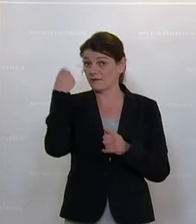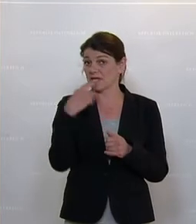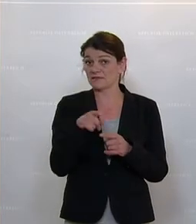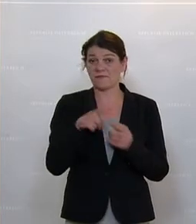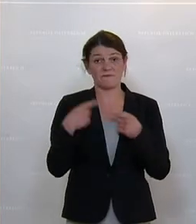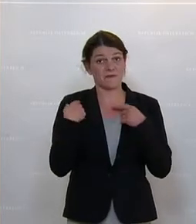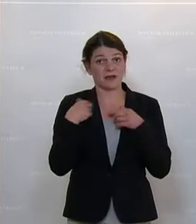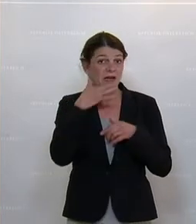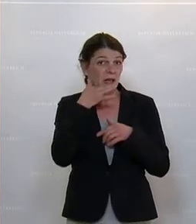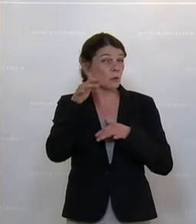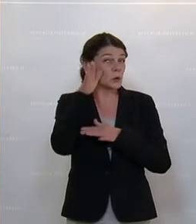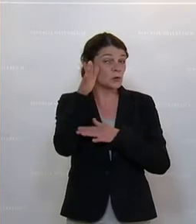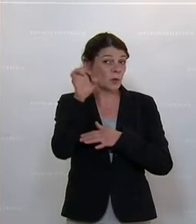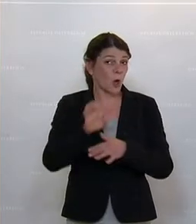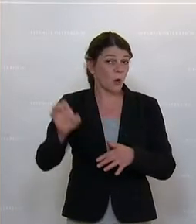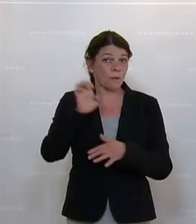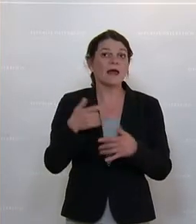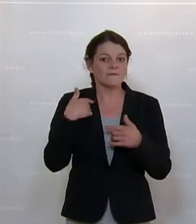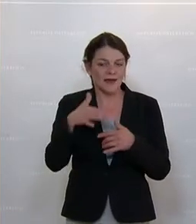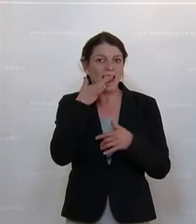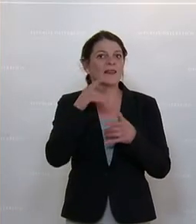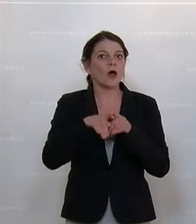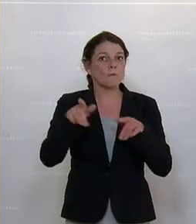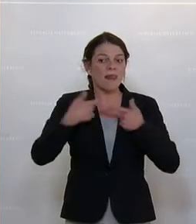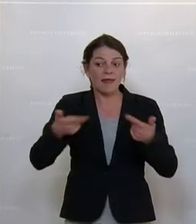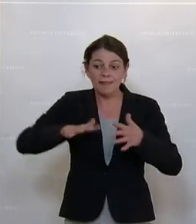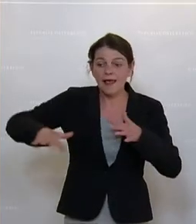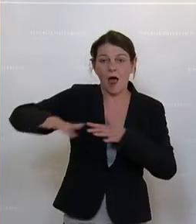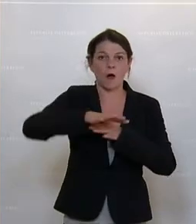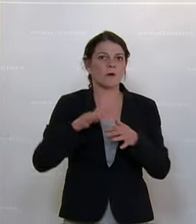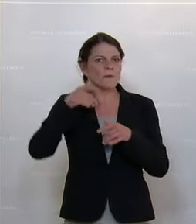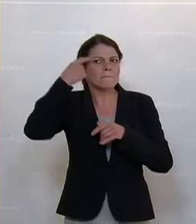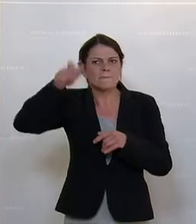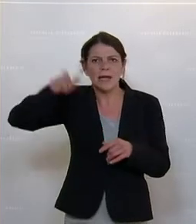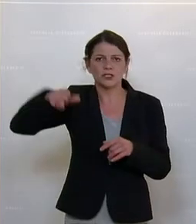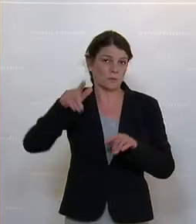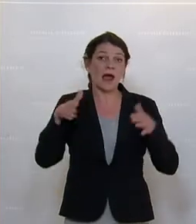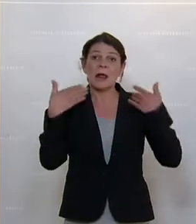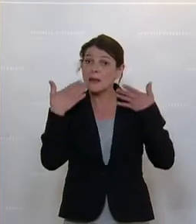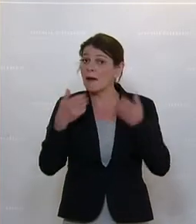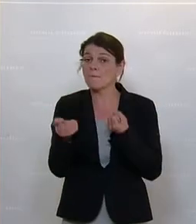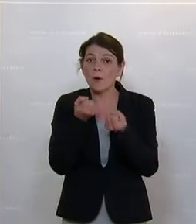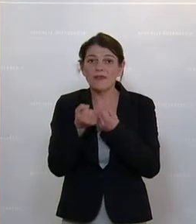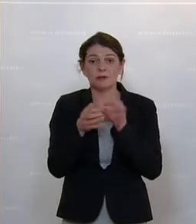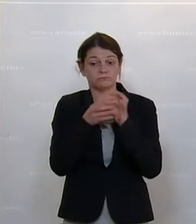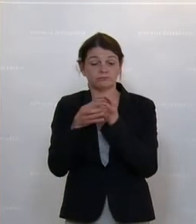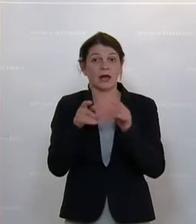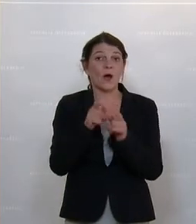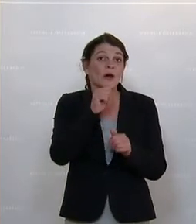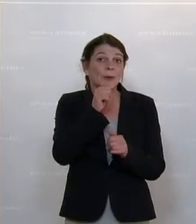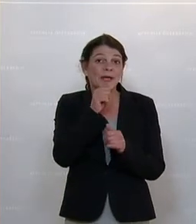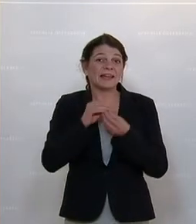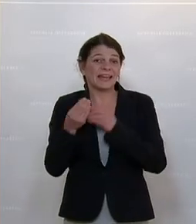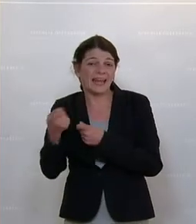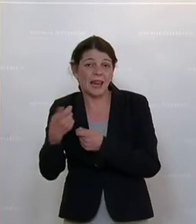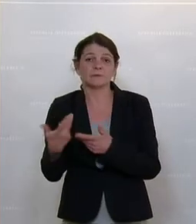Zukunft reden, dann reden wir über den ländlichen Raum, über die Menschen. Wir reden über Klimapolitik im Hinblick auf den Green Deal. Aber bitte,